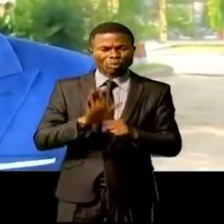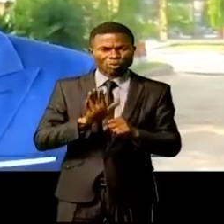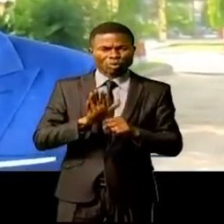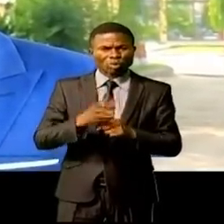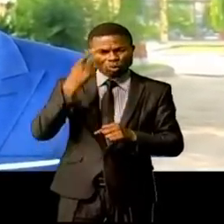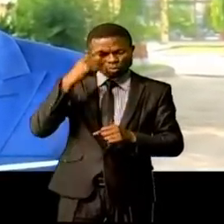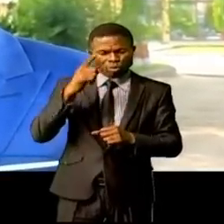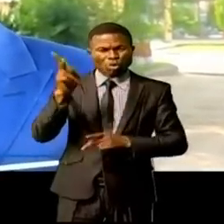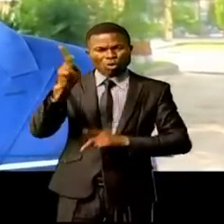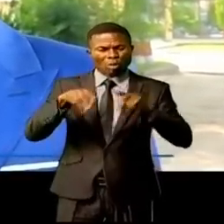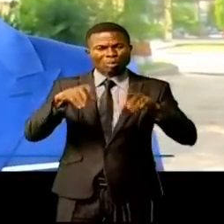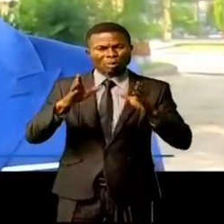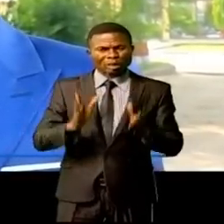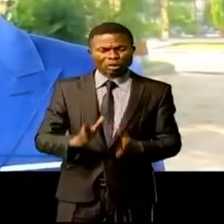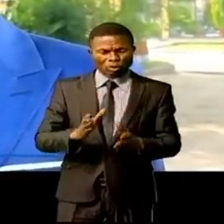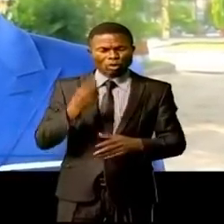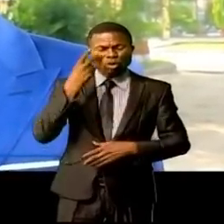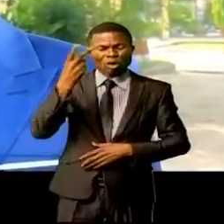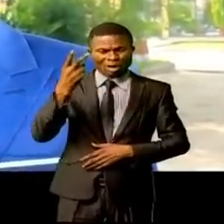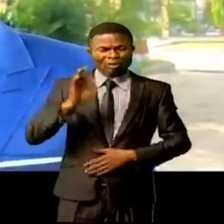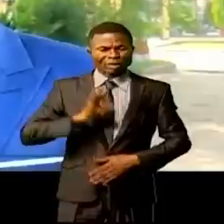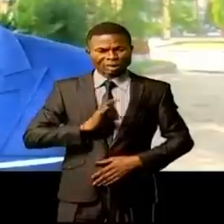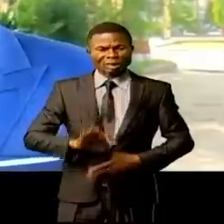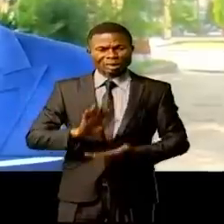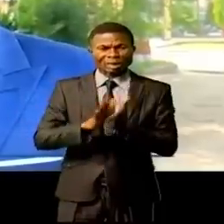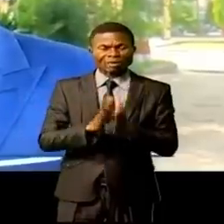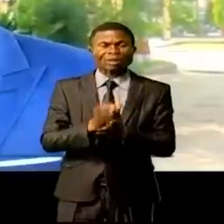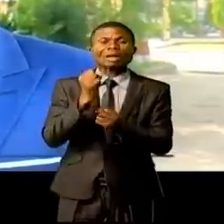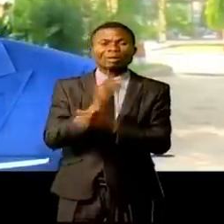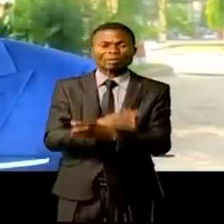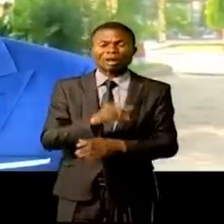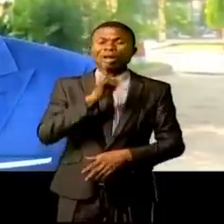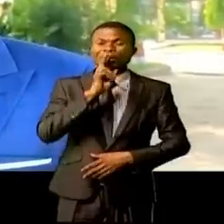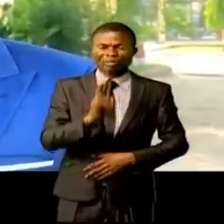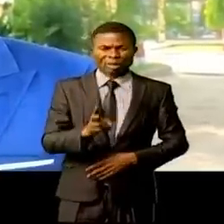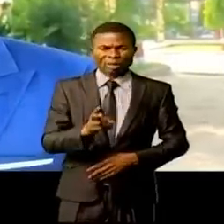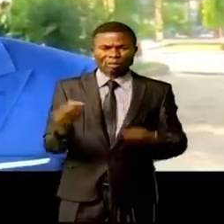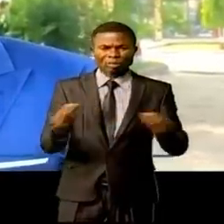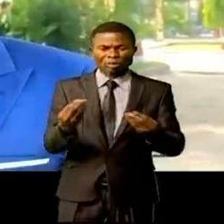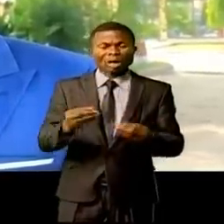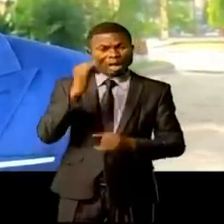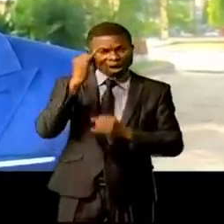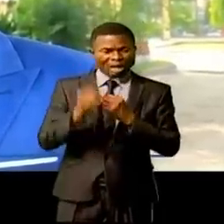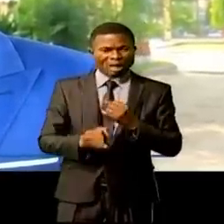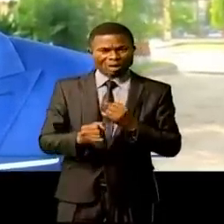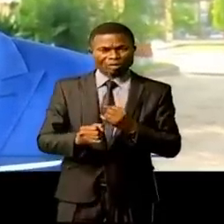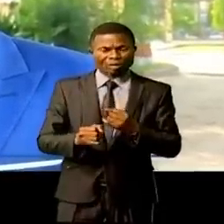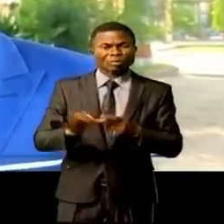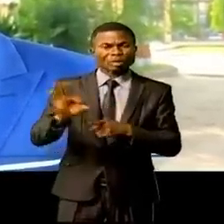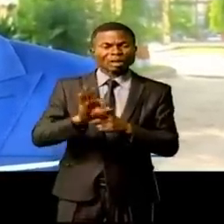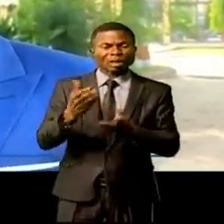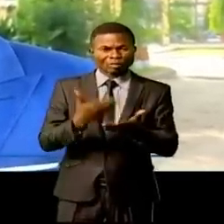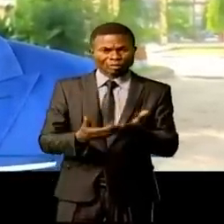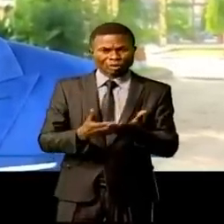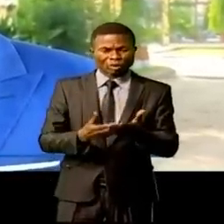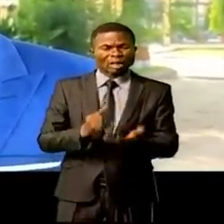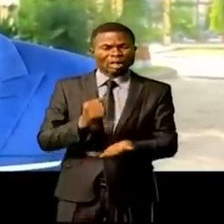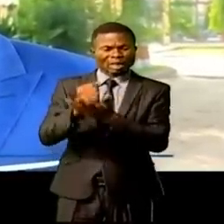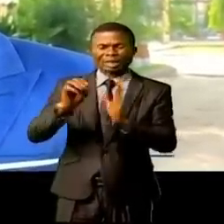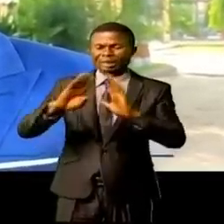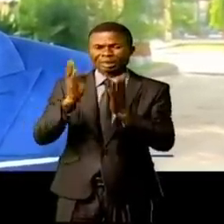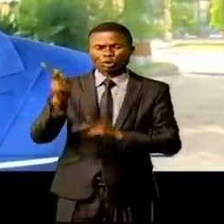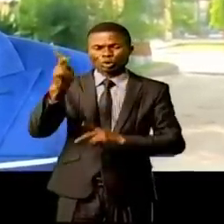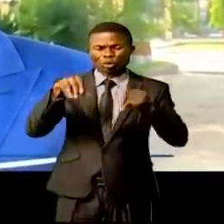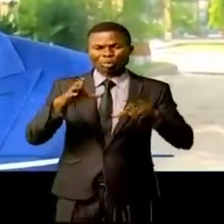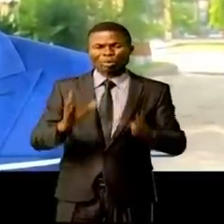afin que la vision du chef puisse être palpable parce que la finalité c d'ouvrir la population congolaise.